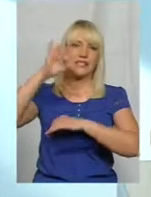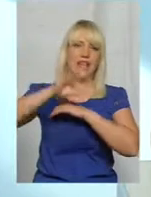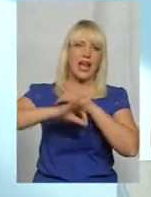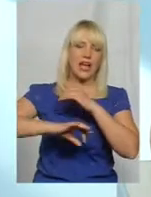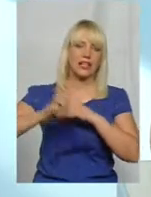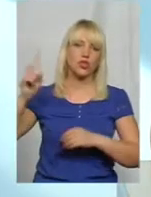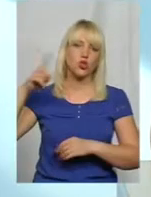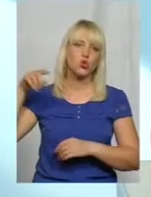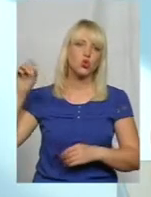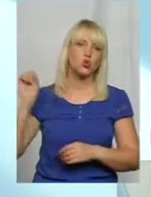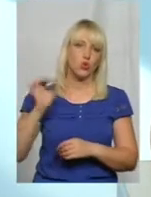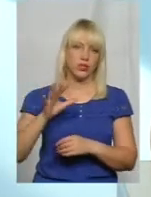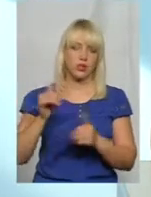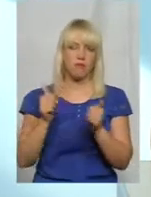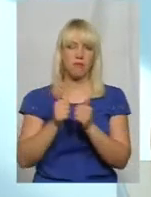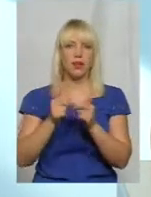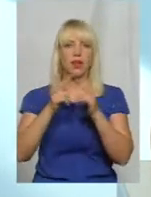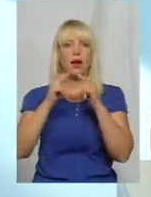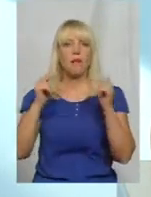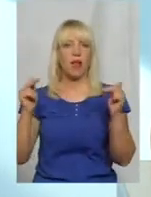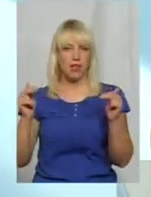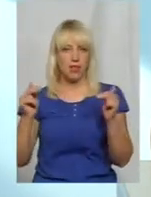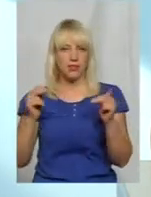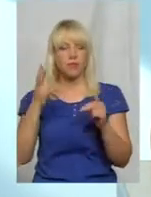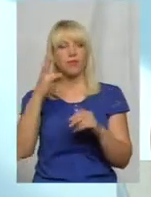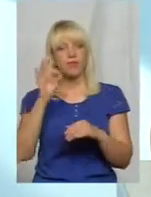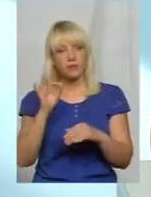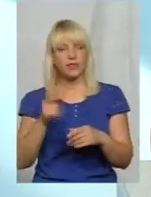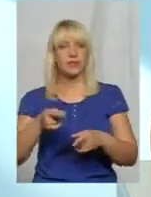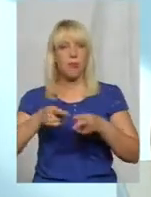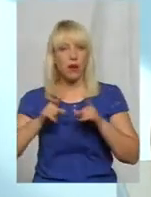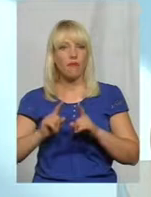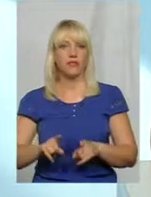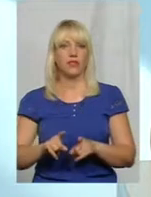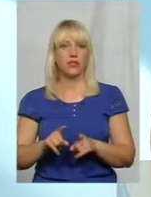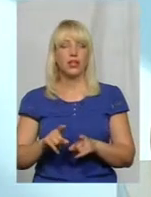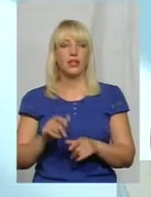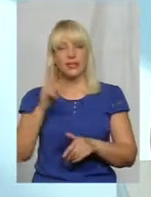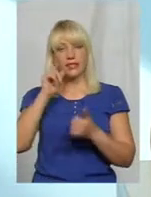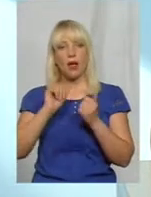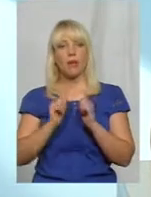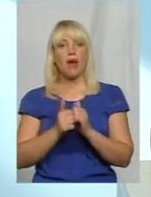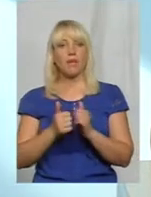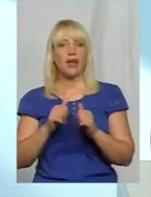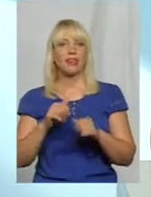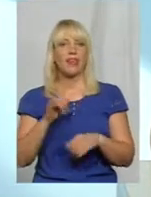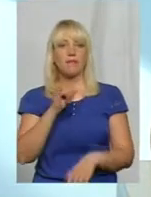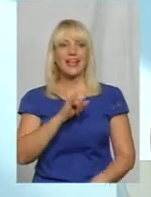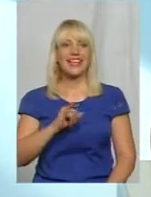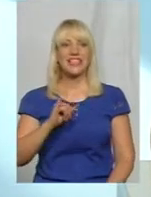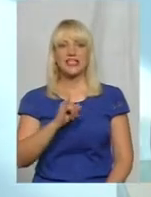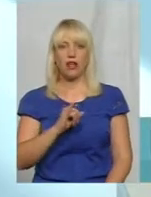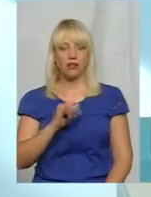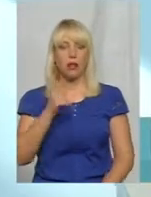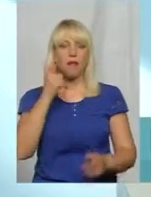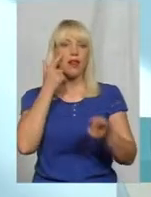якраз біля цього Палоца. Але насправді із пам'ятками в Ізяславі досить таки